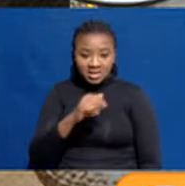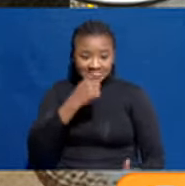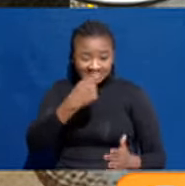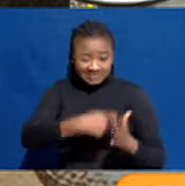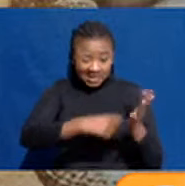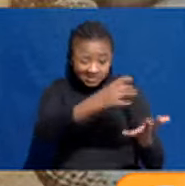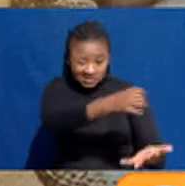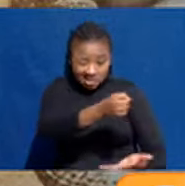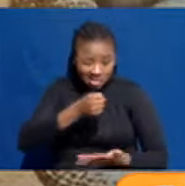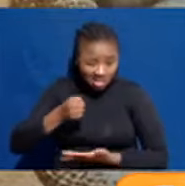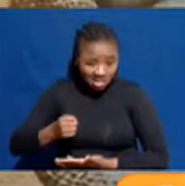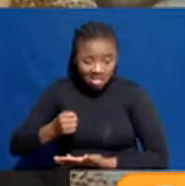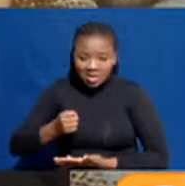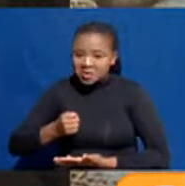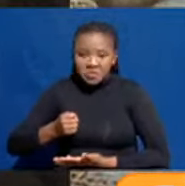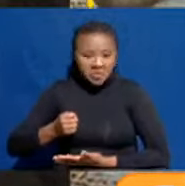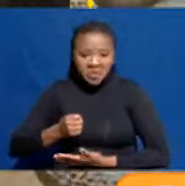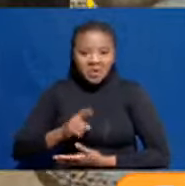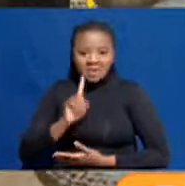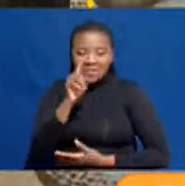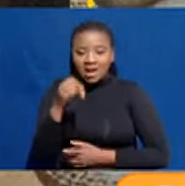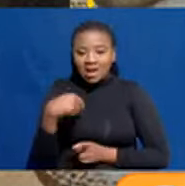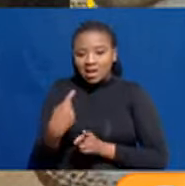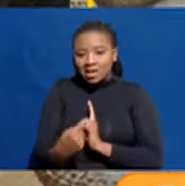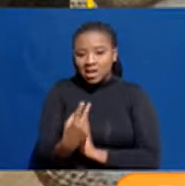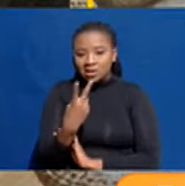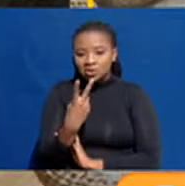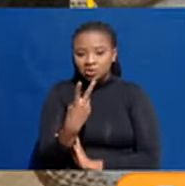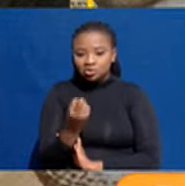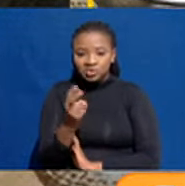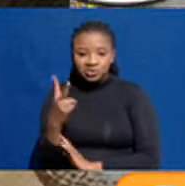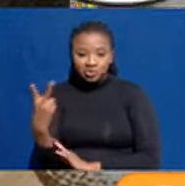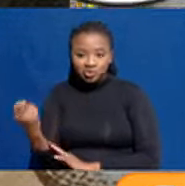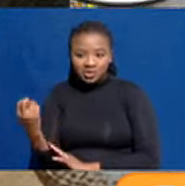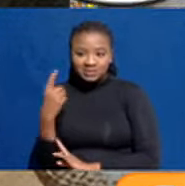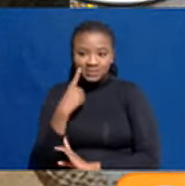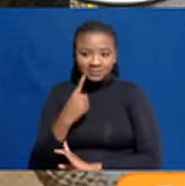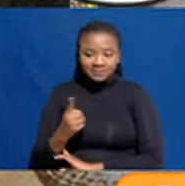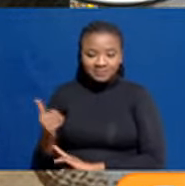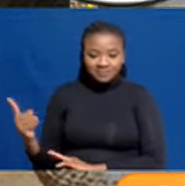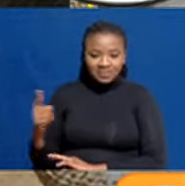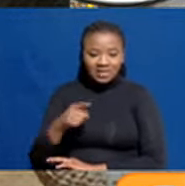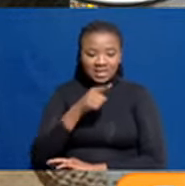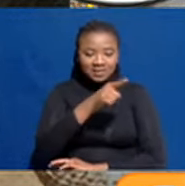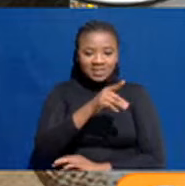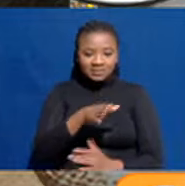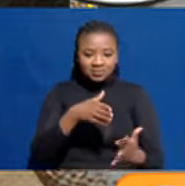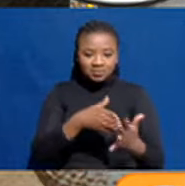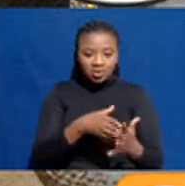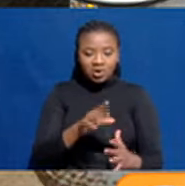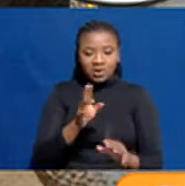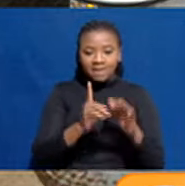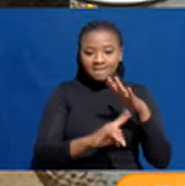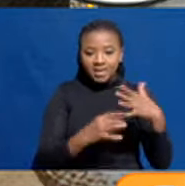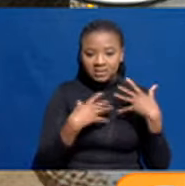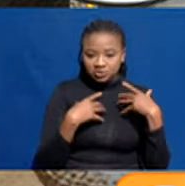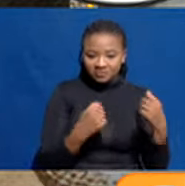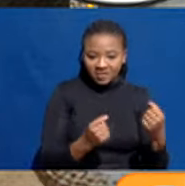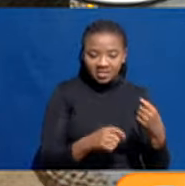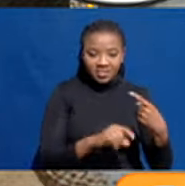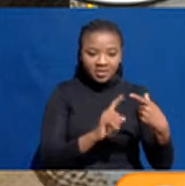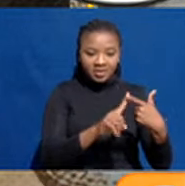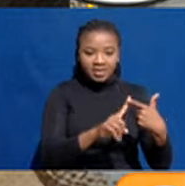miwili badae mwezi Juni mwaka 1220, hatma ushukari hii lipigwa kikomo wakati wizara ya afya na hata kebs